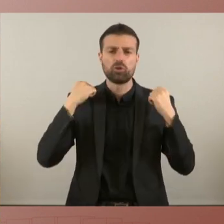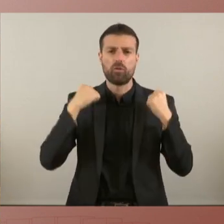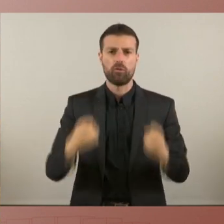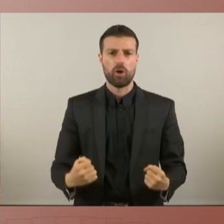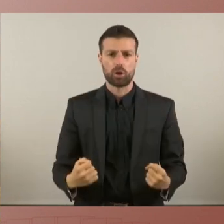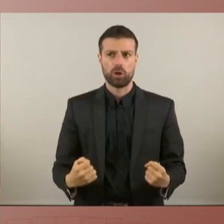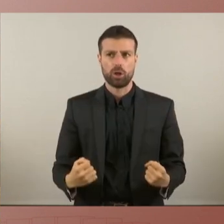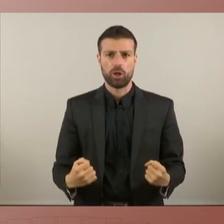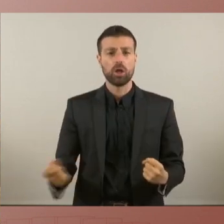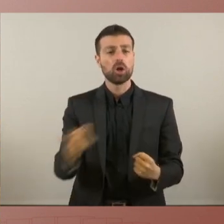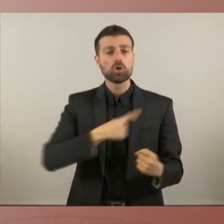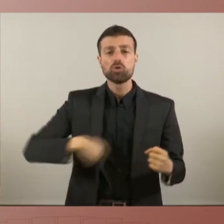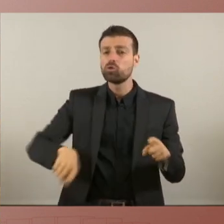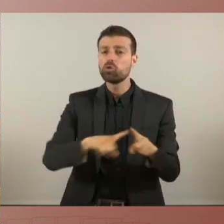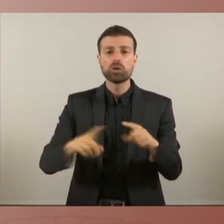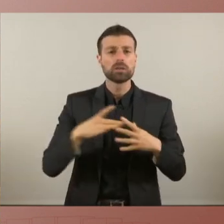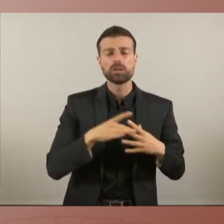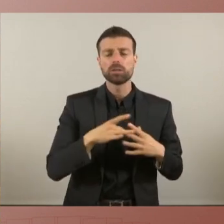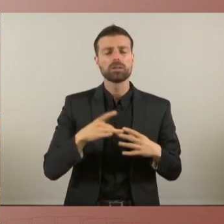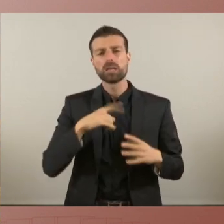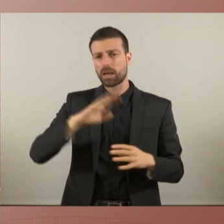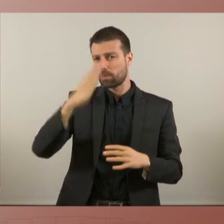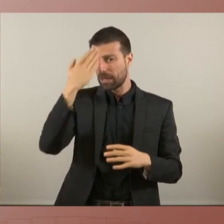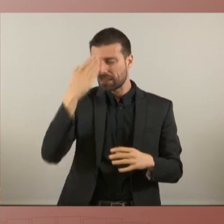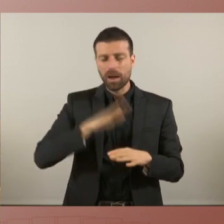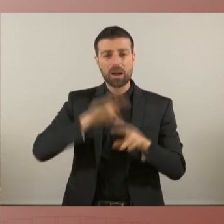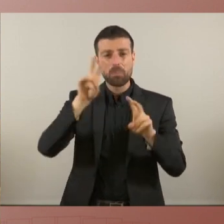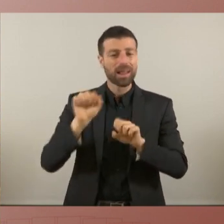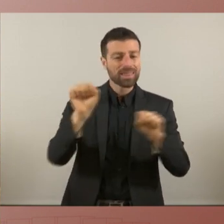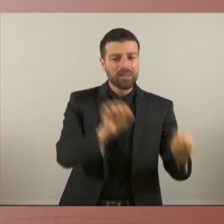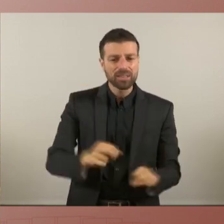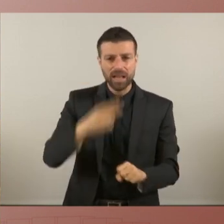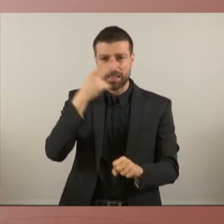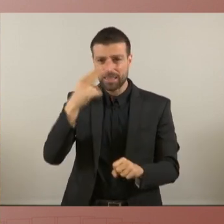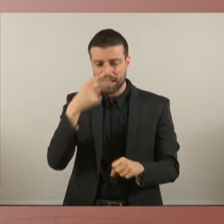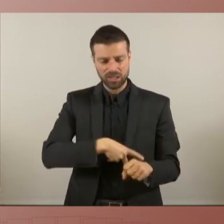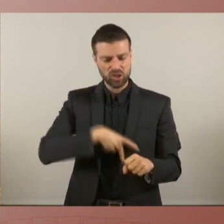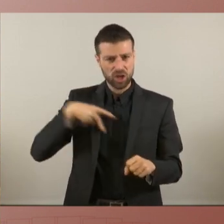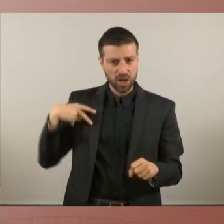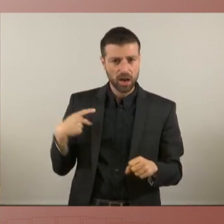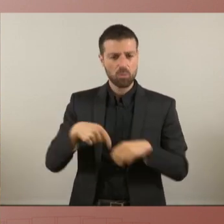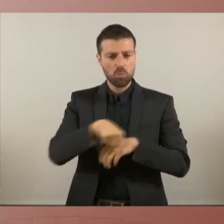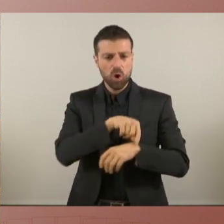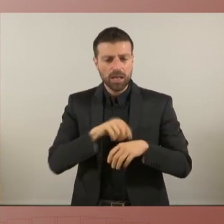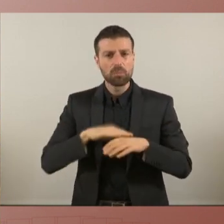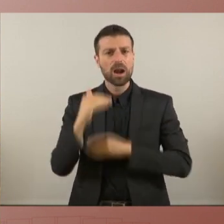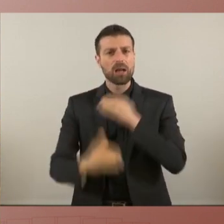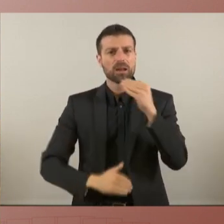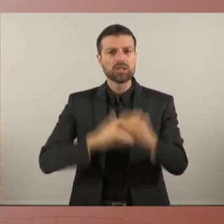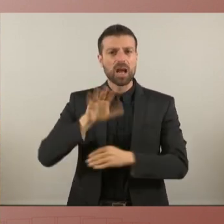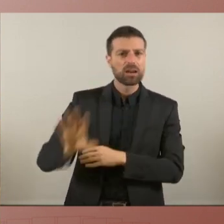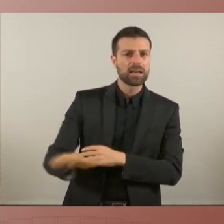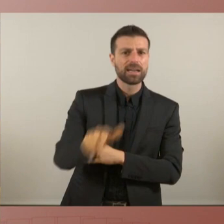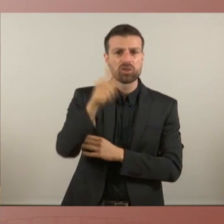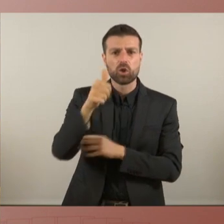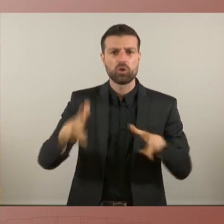guanyar som punta de llança per defensar els drets socials i polítics per avançar nacional i socialment i